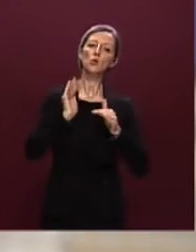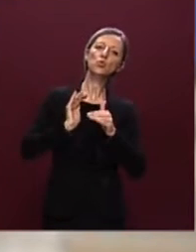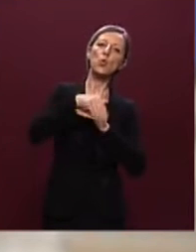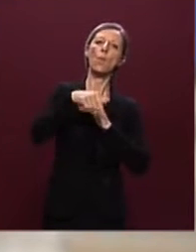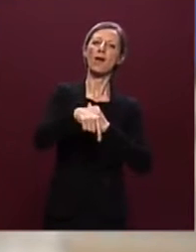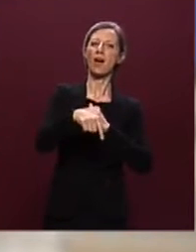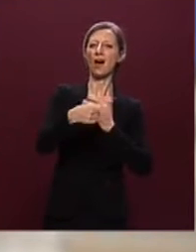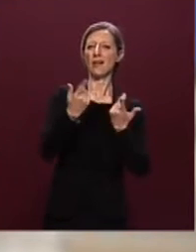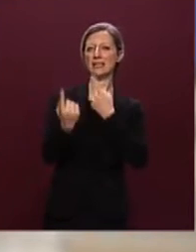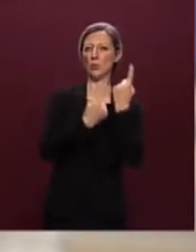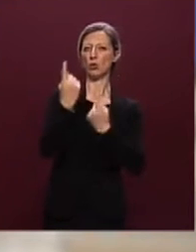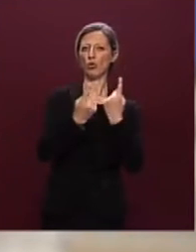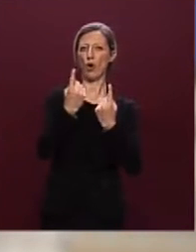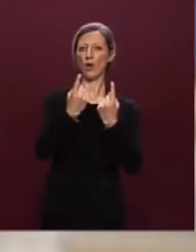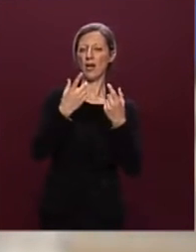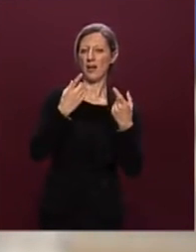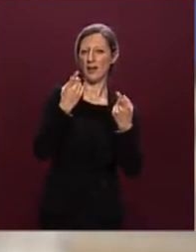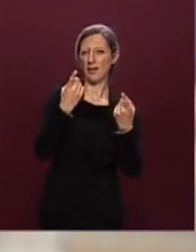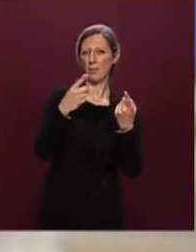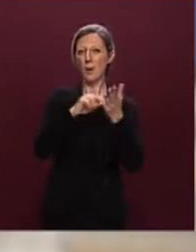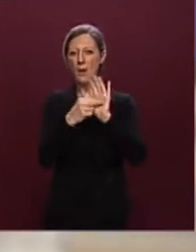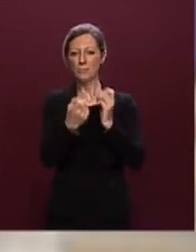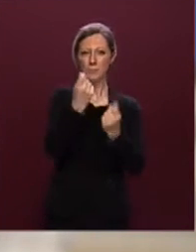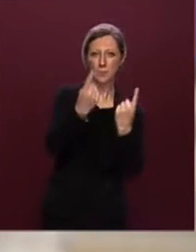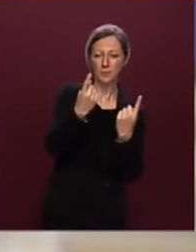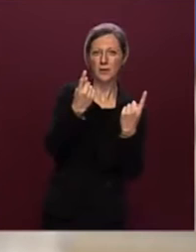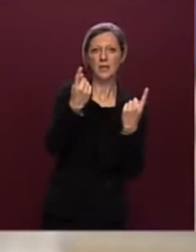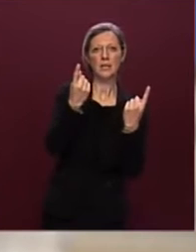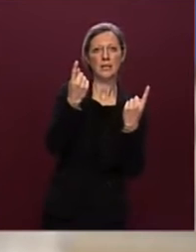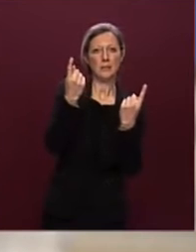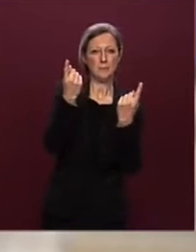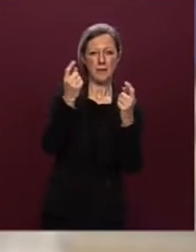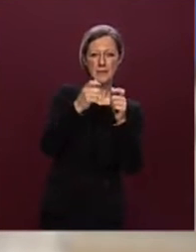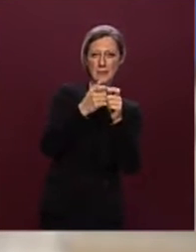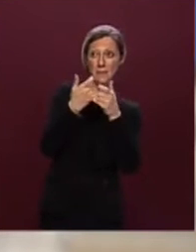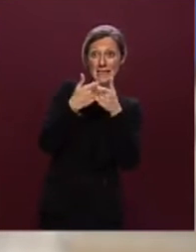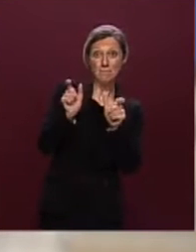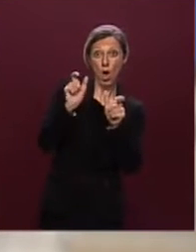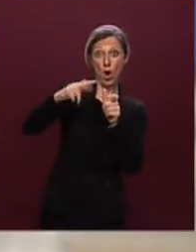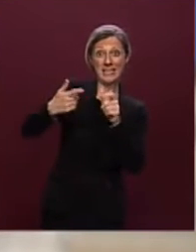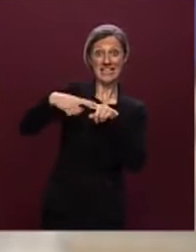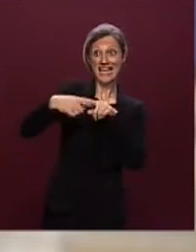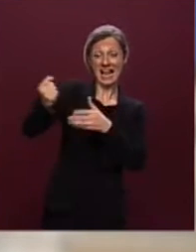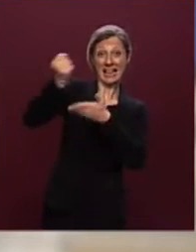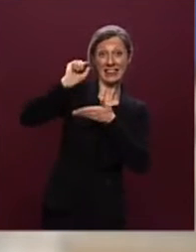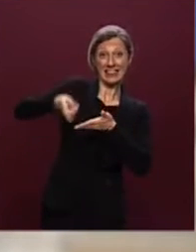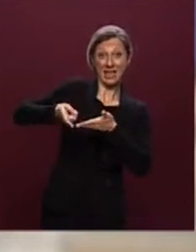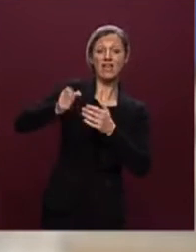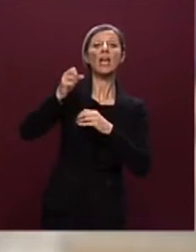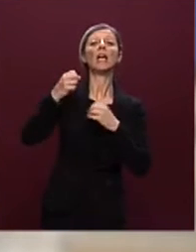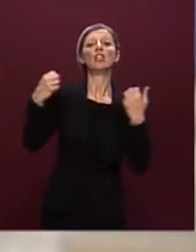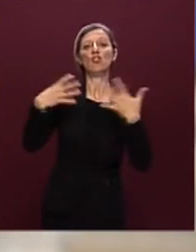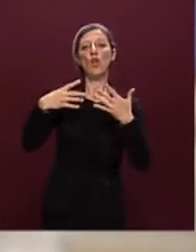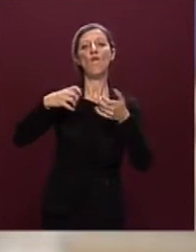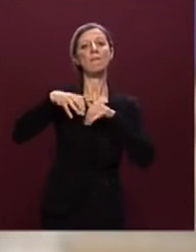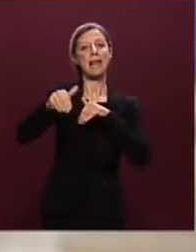delle vicende, delle questioni collegate ai problemi sollevati sullo sblocco della terza rata di 19 miliardi di